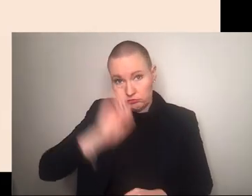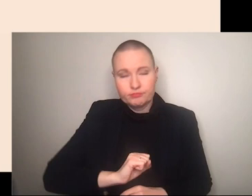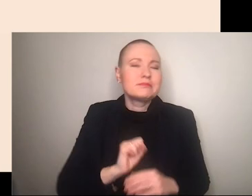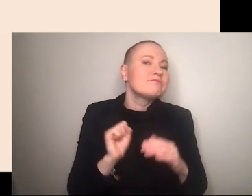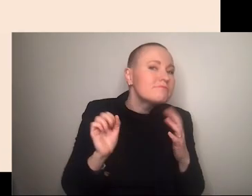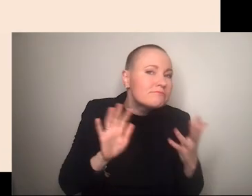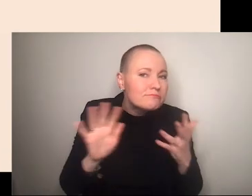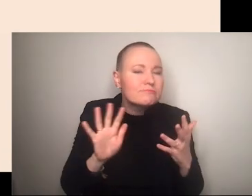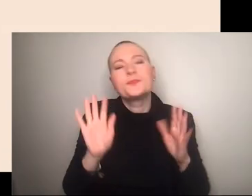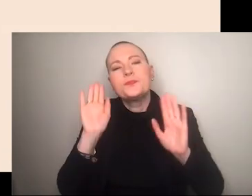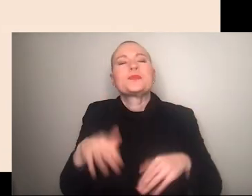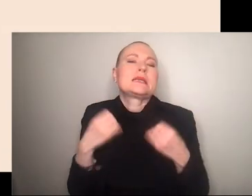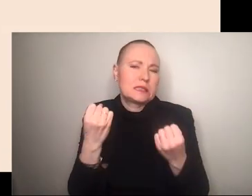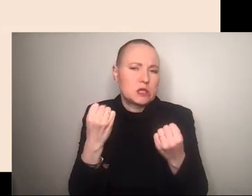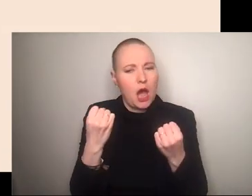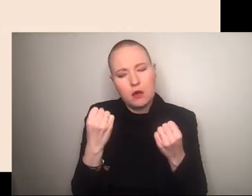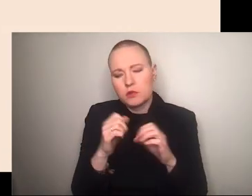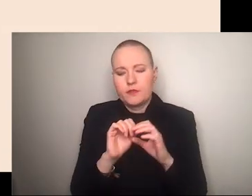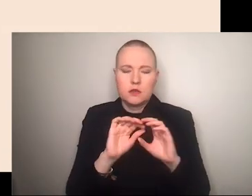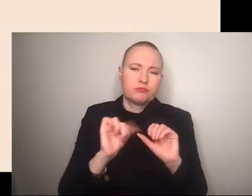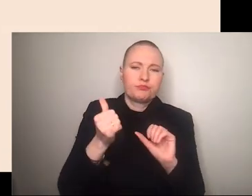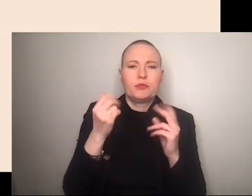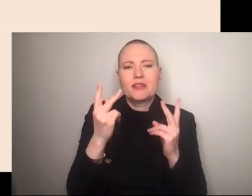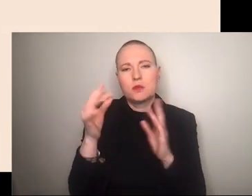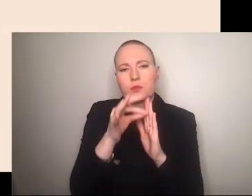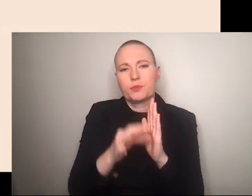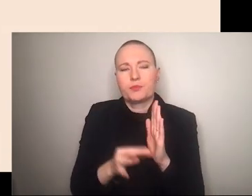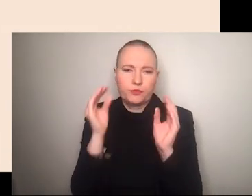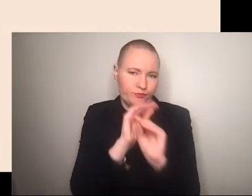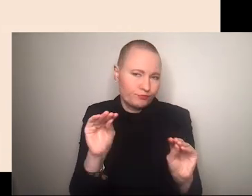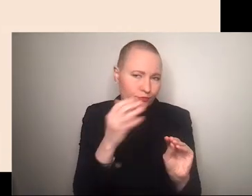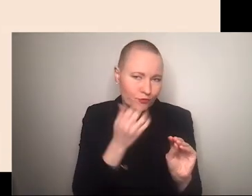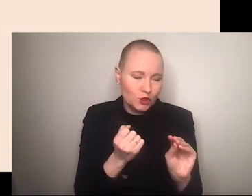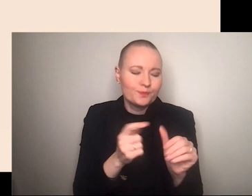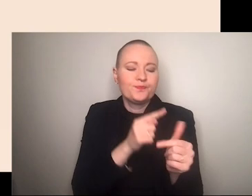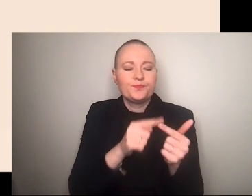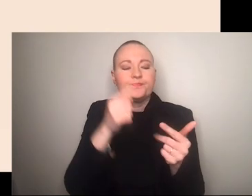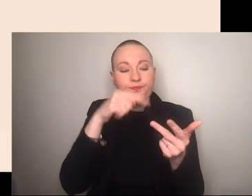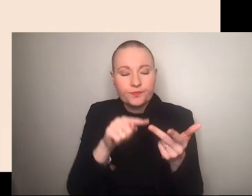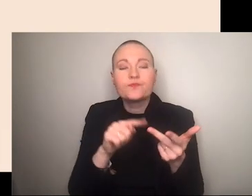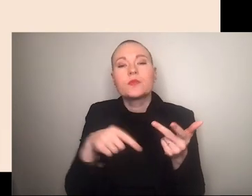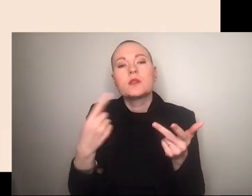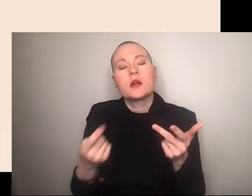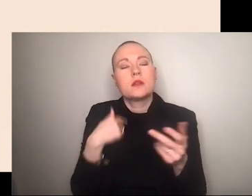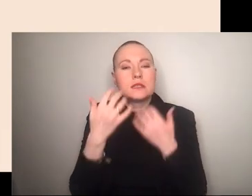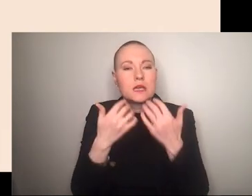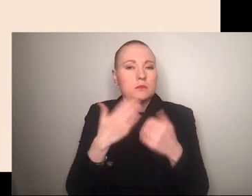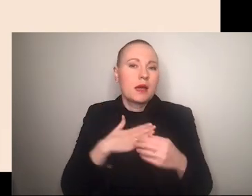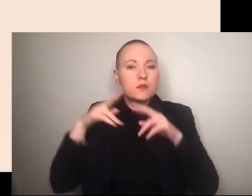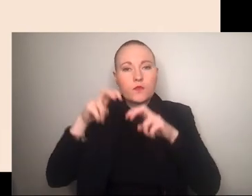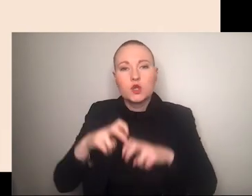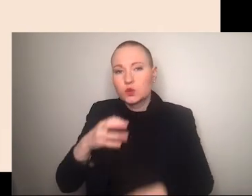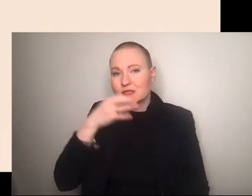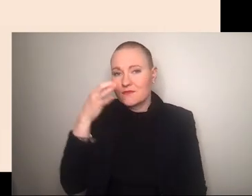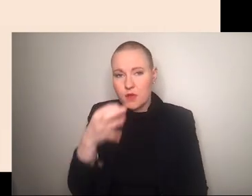und so ein bisschen die zentralen funktionsweisen der plattform uns angeschaut haben weiterhin werde ich etwas zu meiner erforschungsfrage und